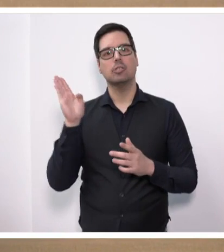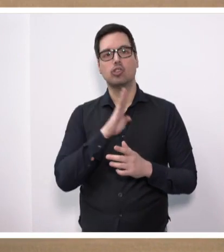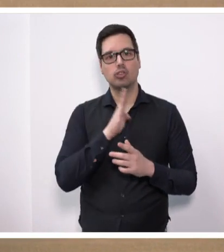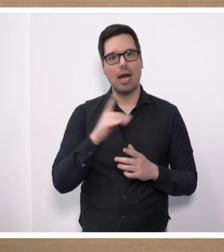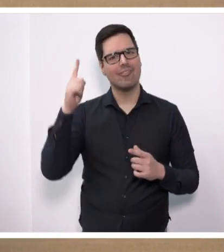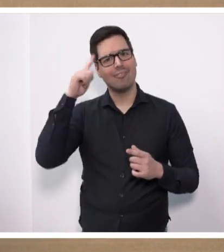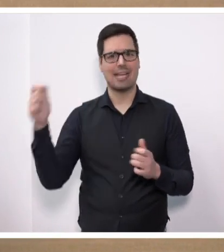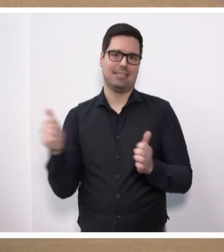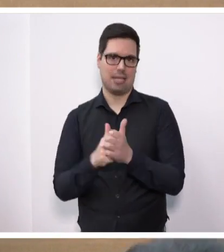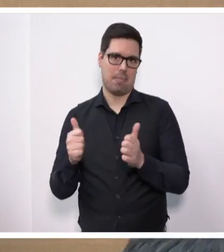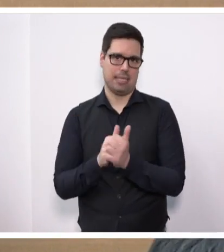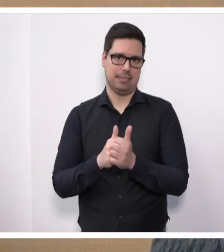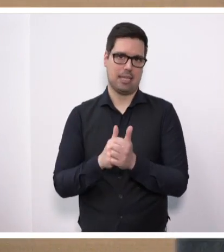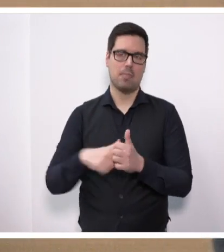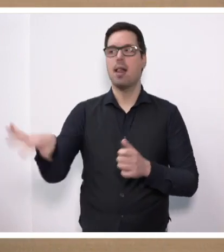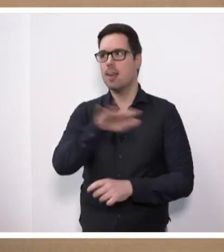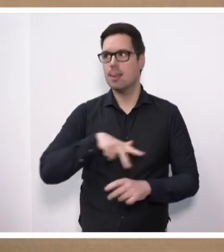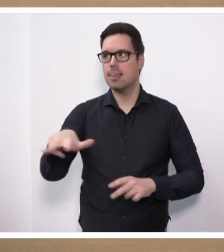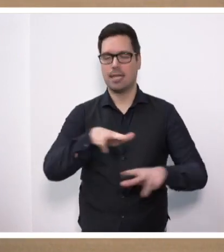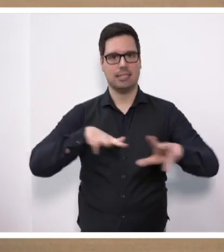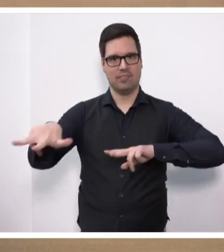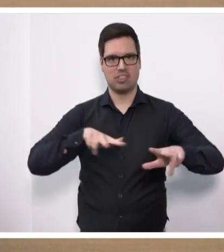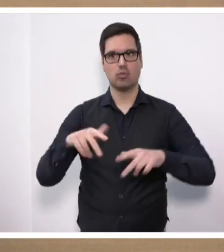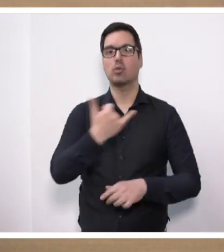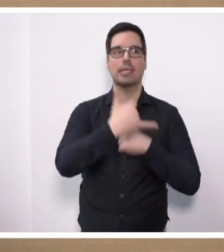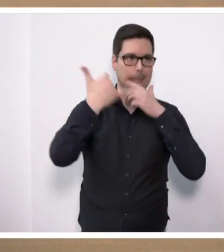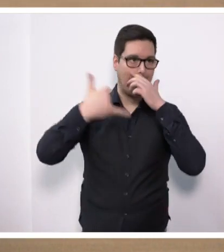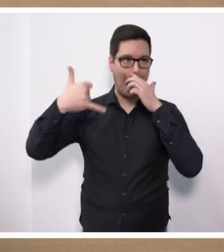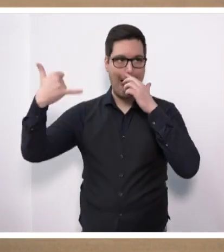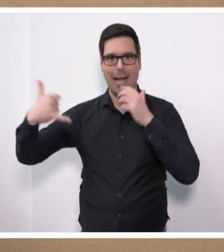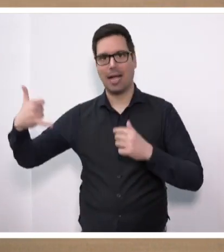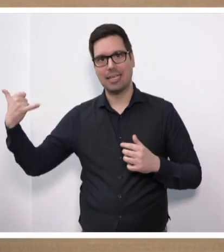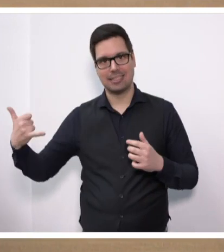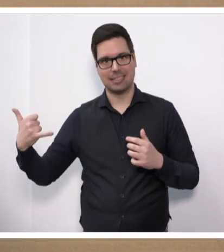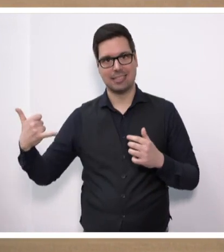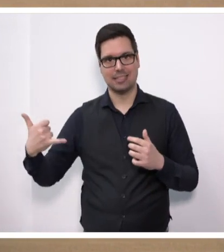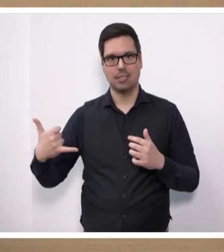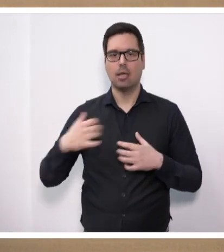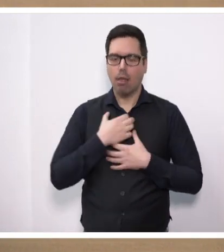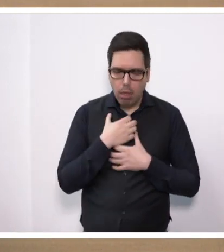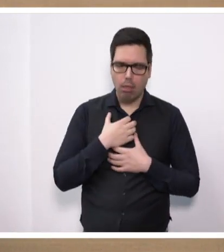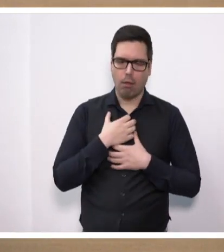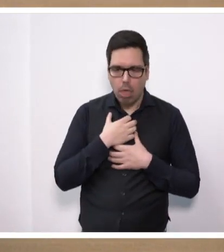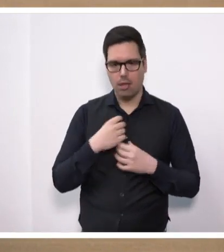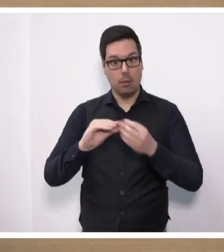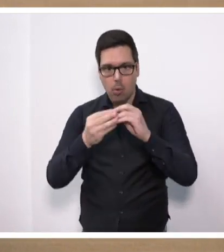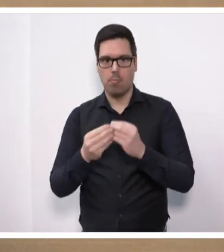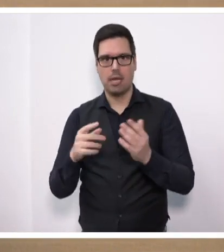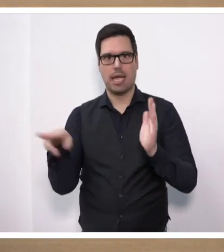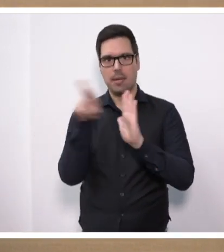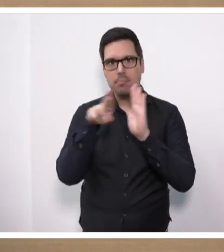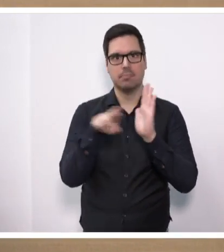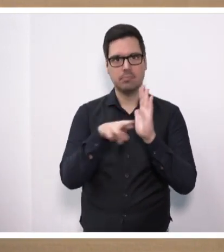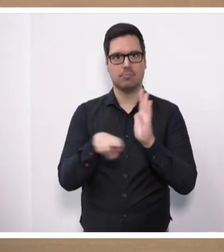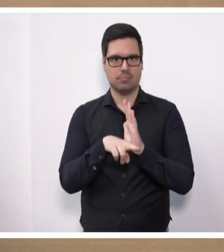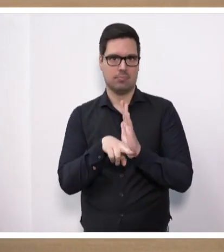es doch gemeinsam, dass die Landwirtschaft seit Jahren, seit Jahren ächzt und stöhnt unter den Auflagen. Und